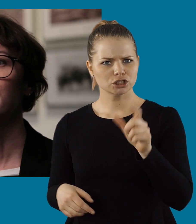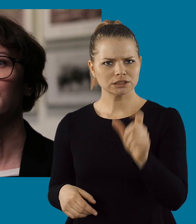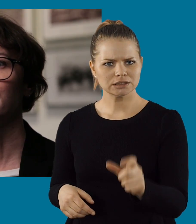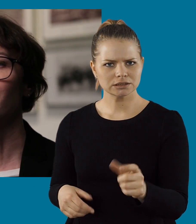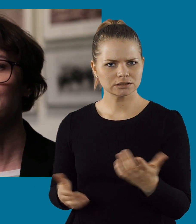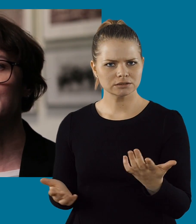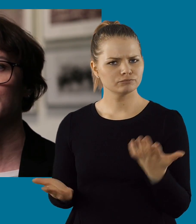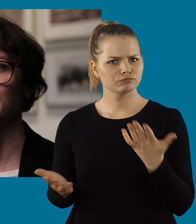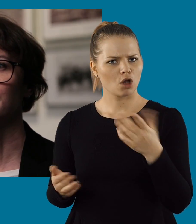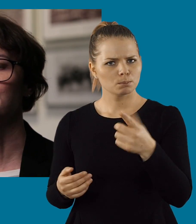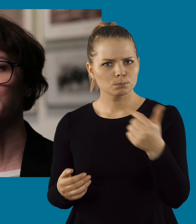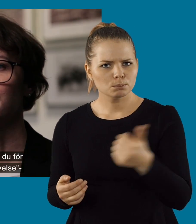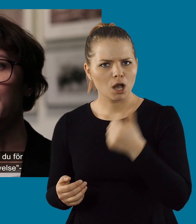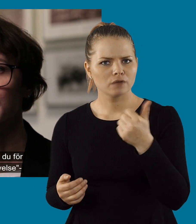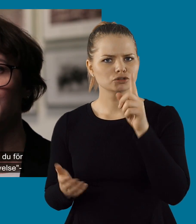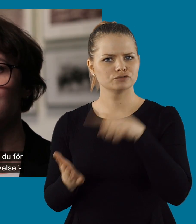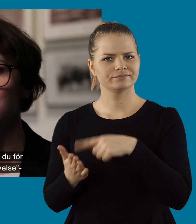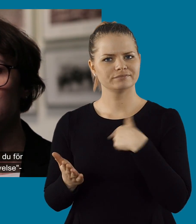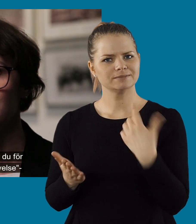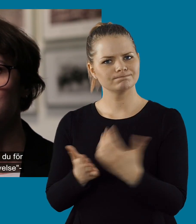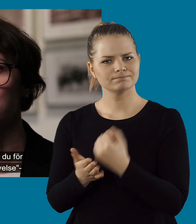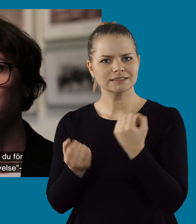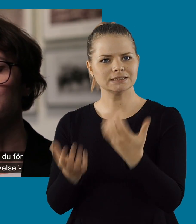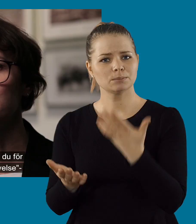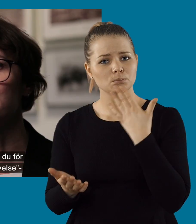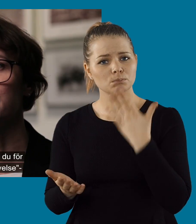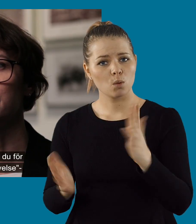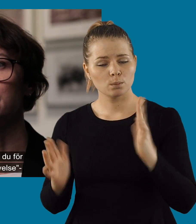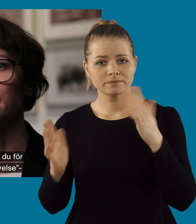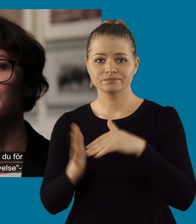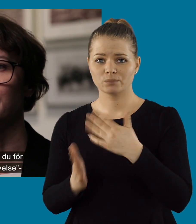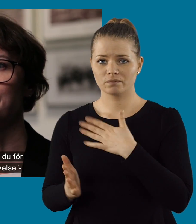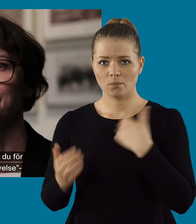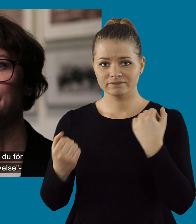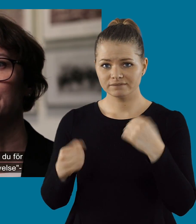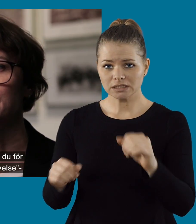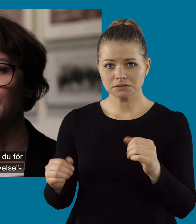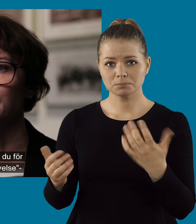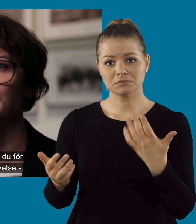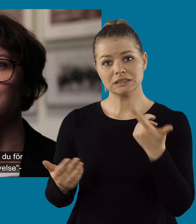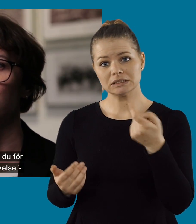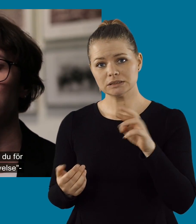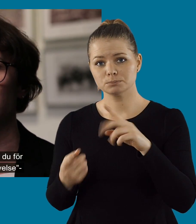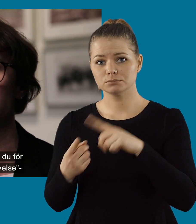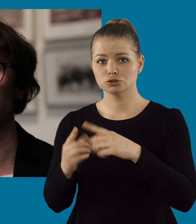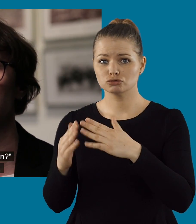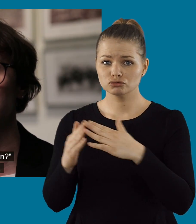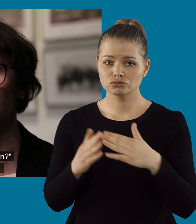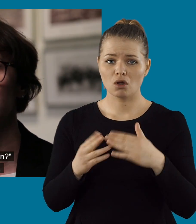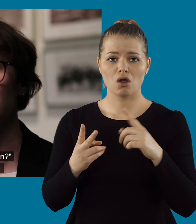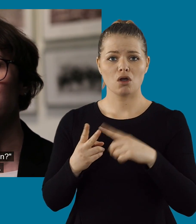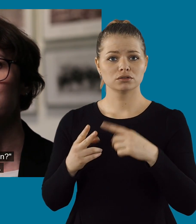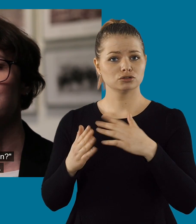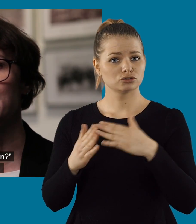om tillgänglighet och frågat, vad är det här för dig, vad behöver du för att vi ska kunna ge dig en bra upplevelse